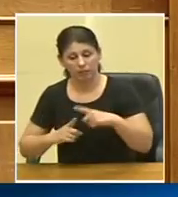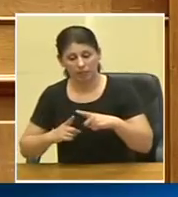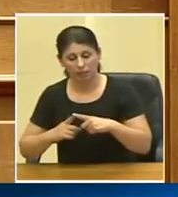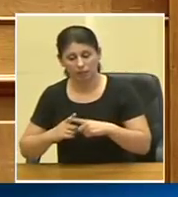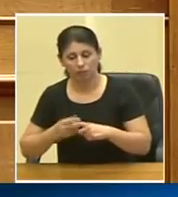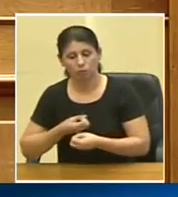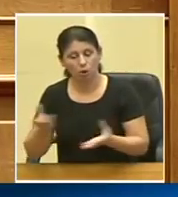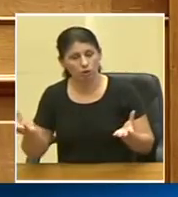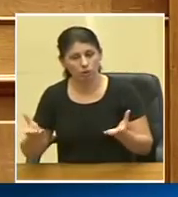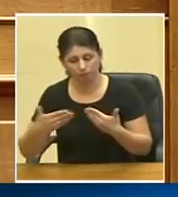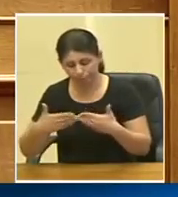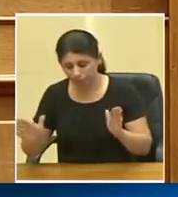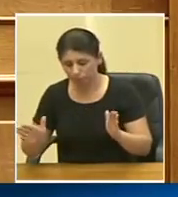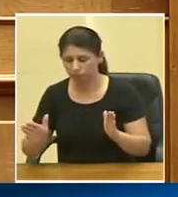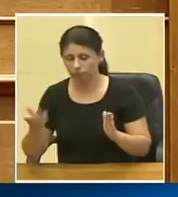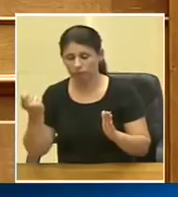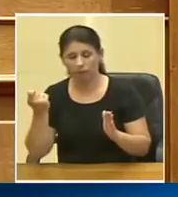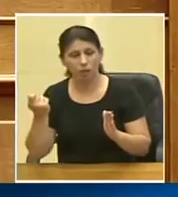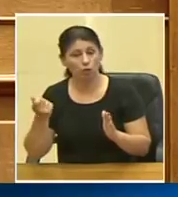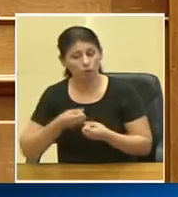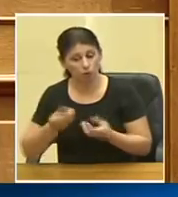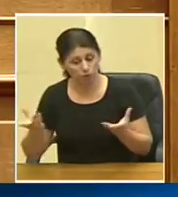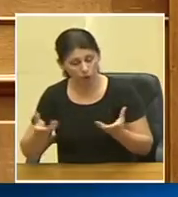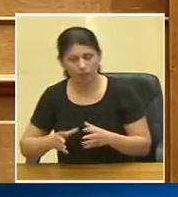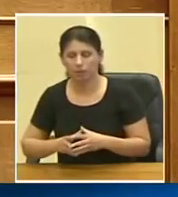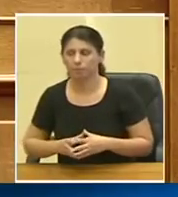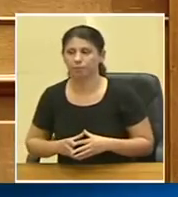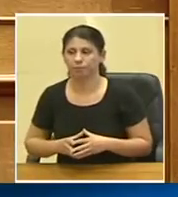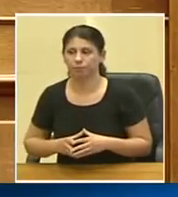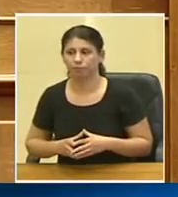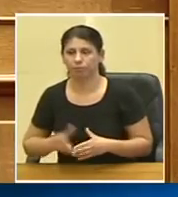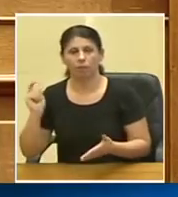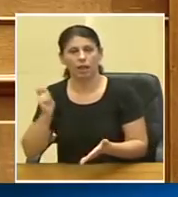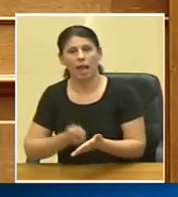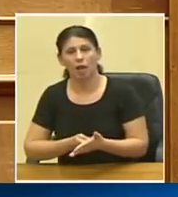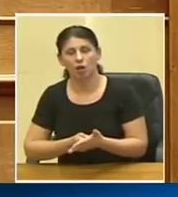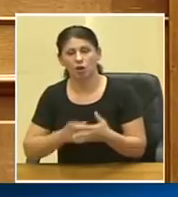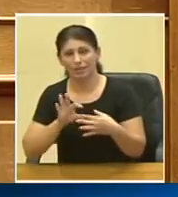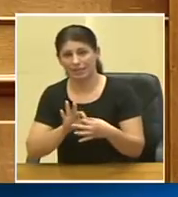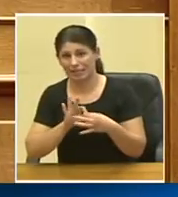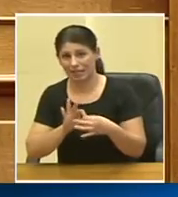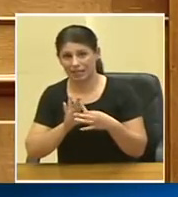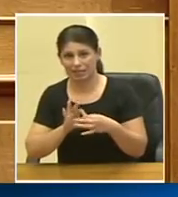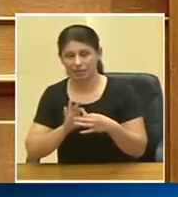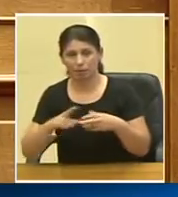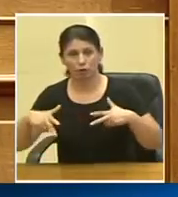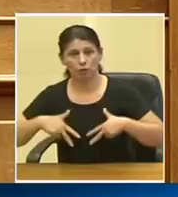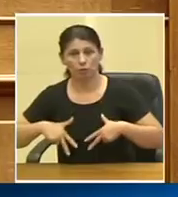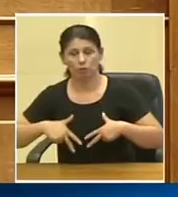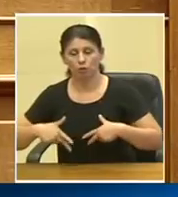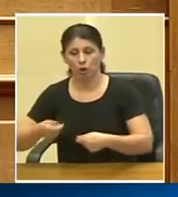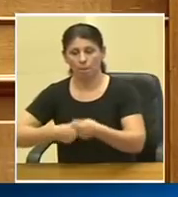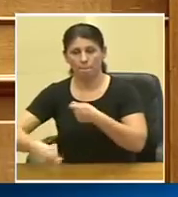και προχωράμε στο άνοιγμα των οικονομικών προσφορών, για την προμήθεια, σε συνεργασία με το Υπουργείο Εμπορικής